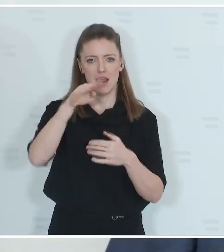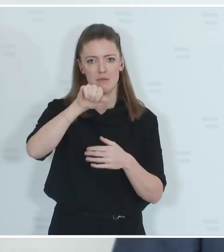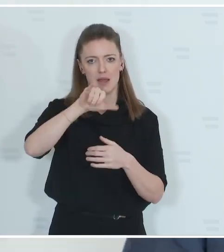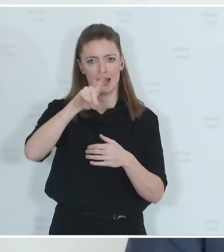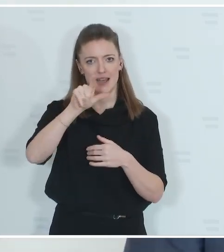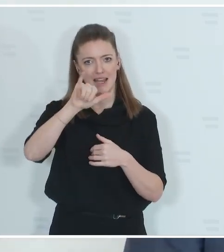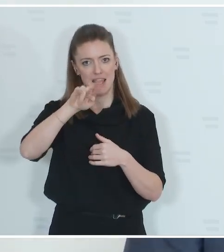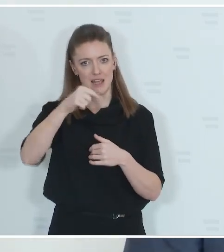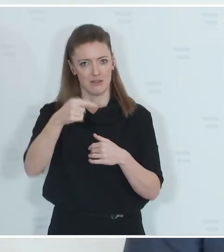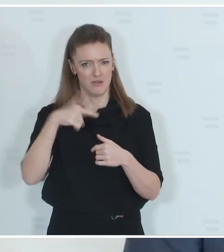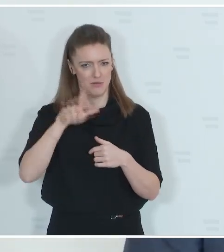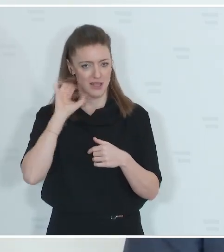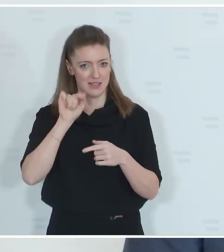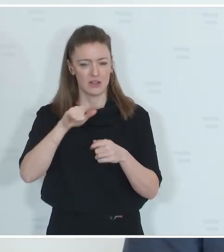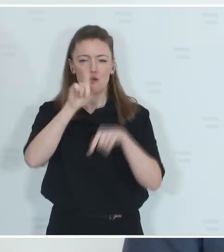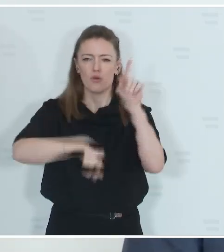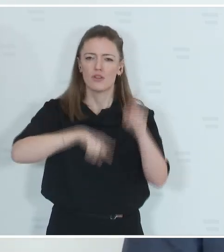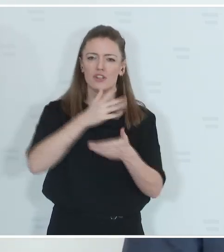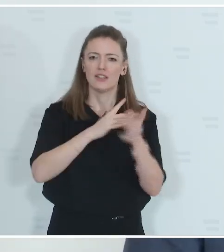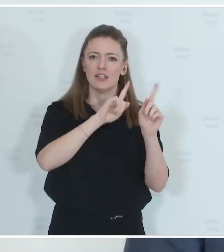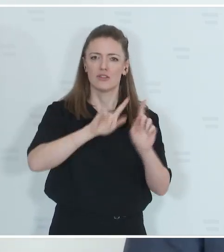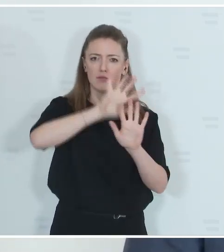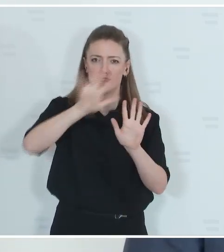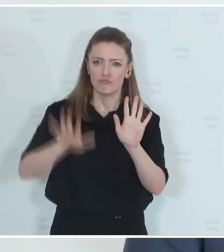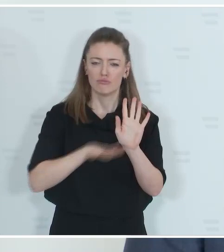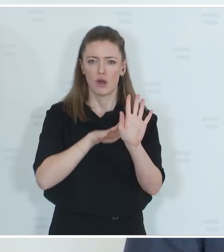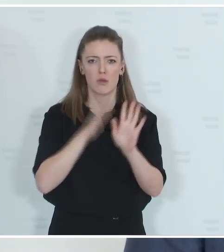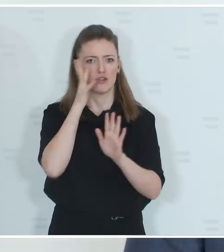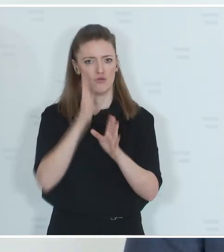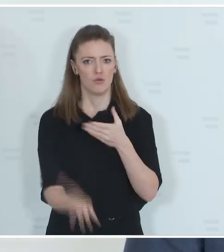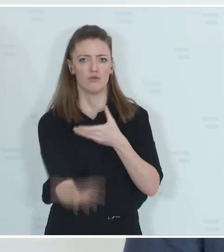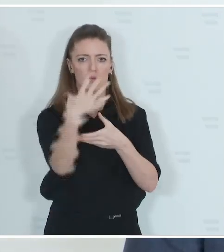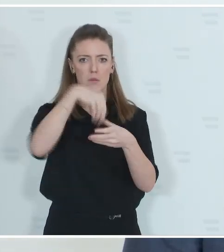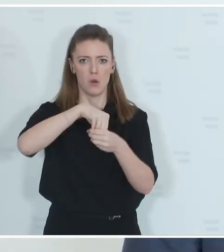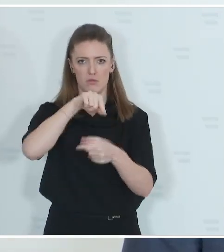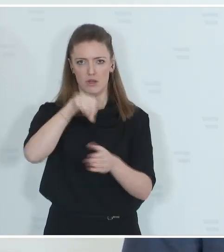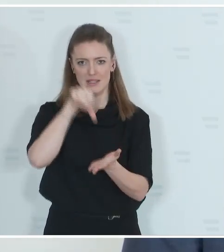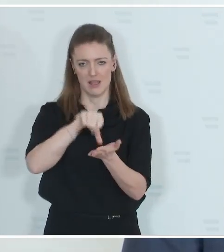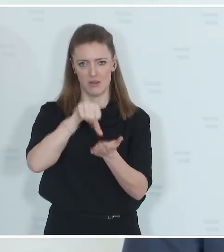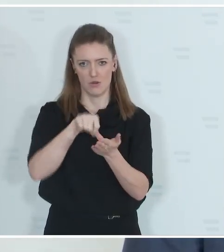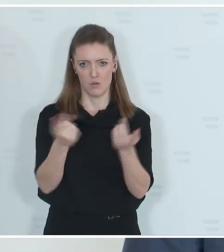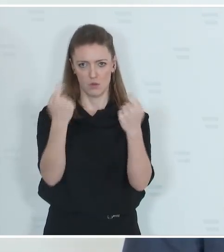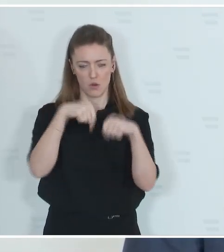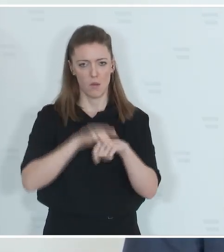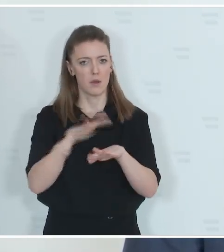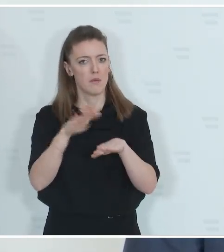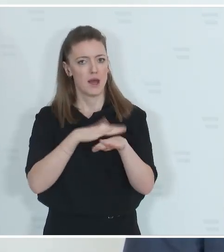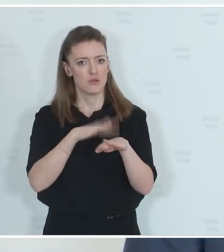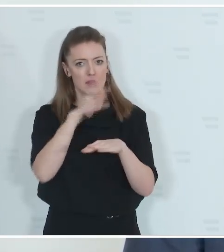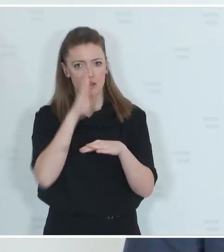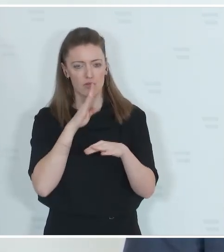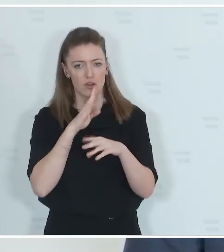unterschiedlichste Dienststellen in Zukunft untergebracht werden. Beispielsweise Direktion